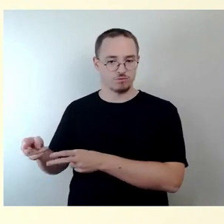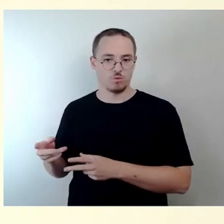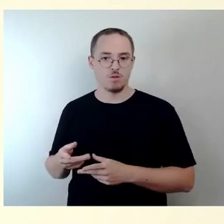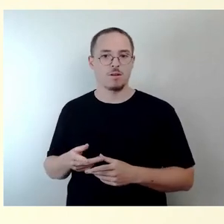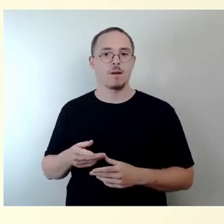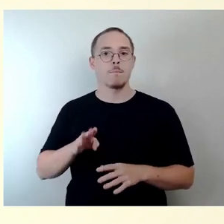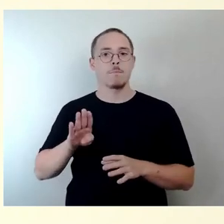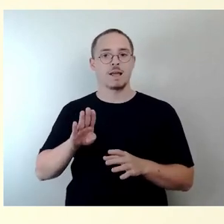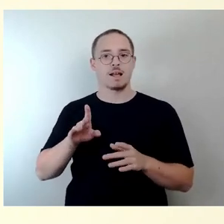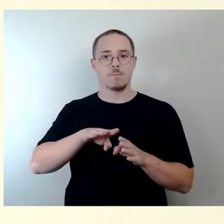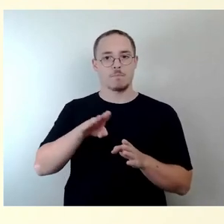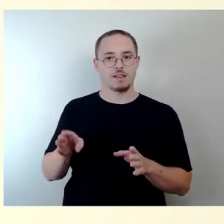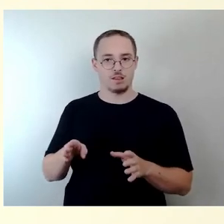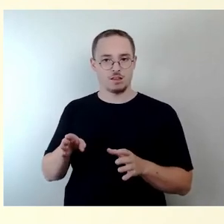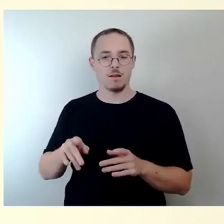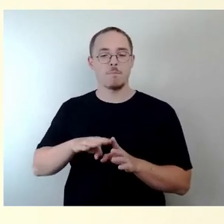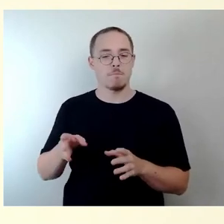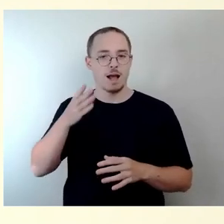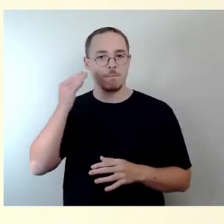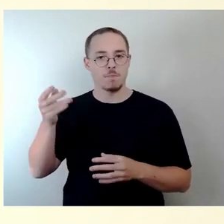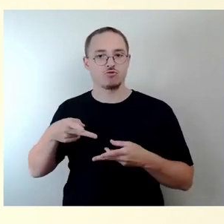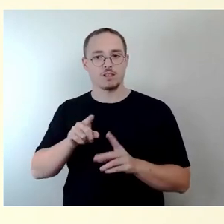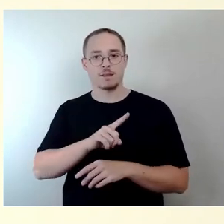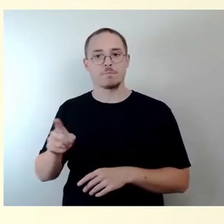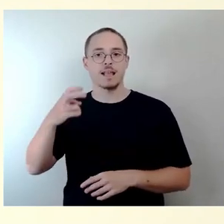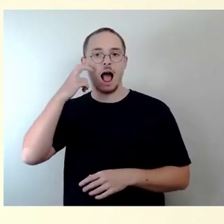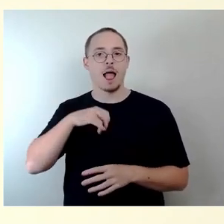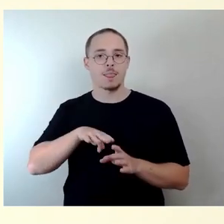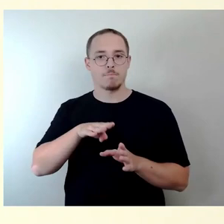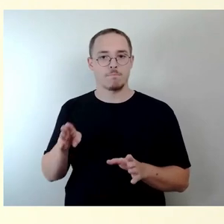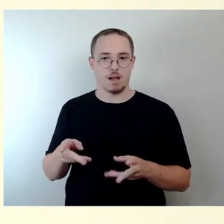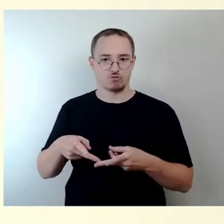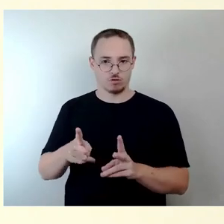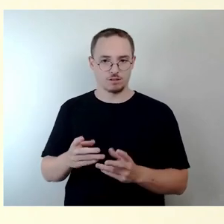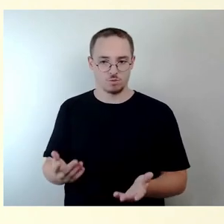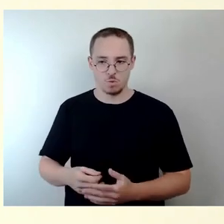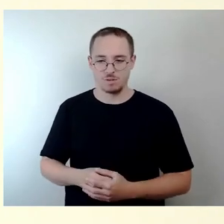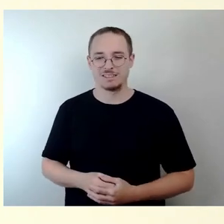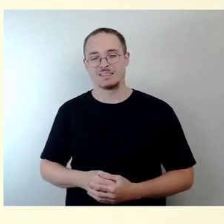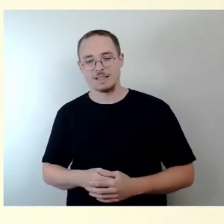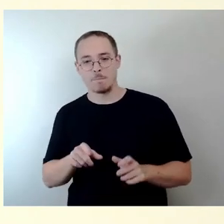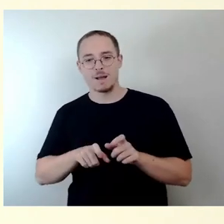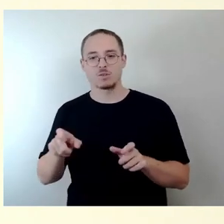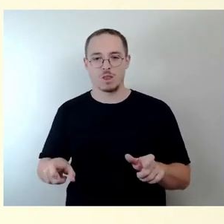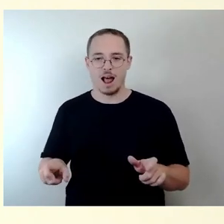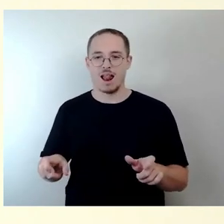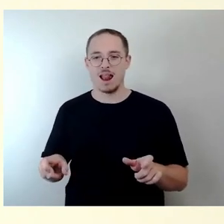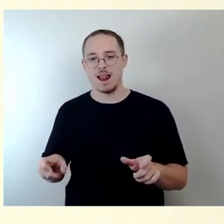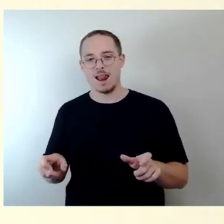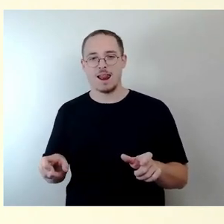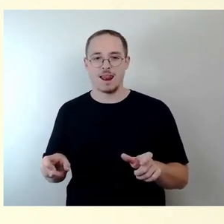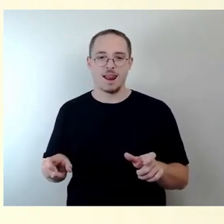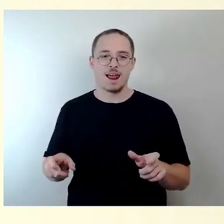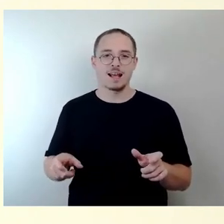Hier ist es so, dass wir jetzt von den Kapazitäten, den Personalressourcen zunächst auf den